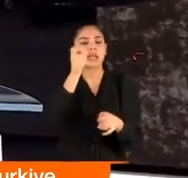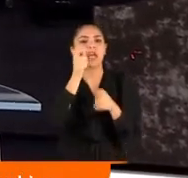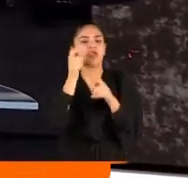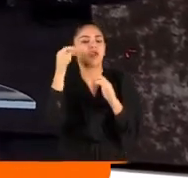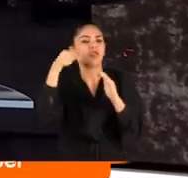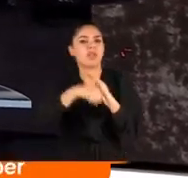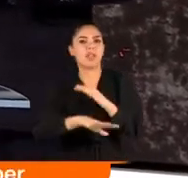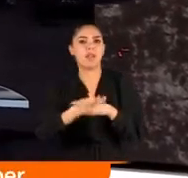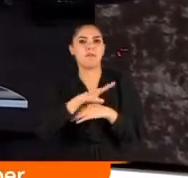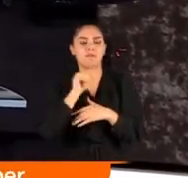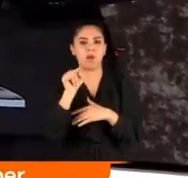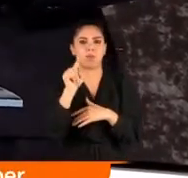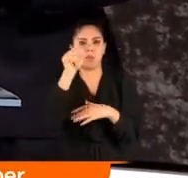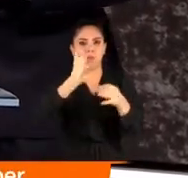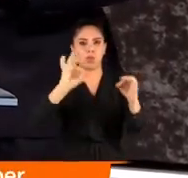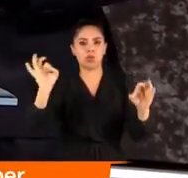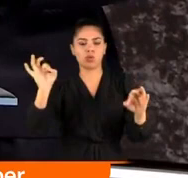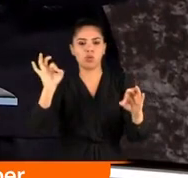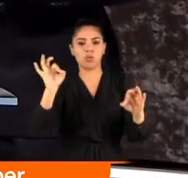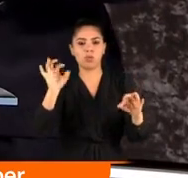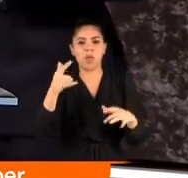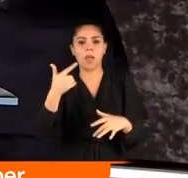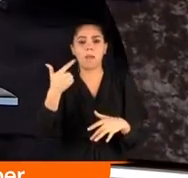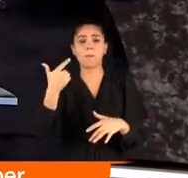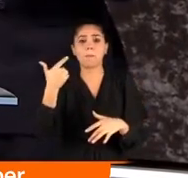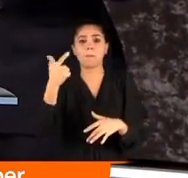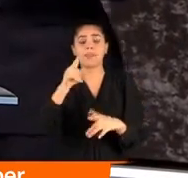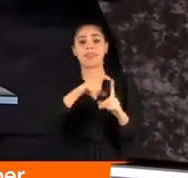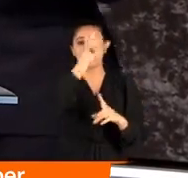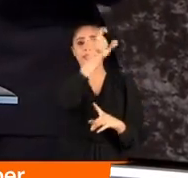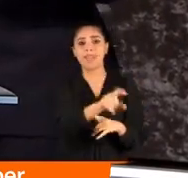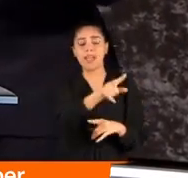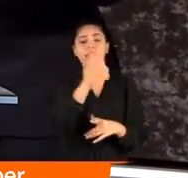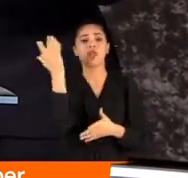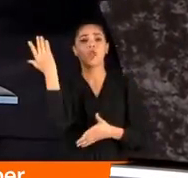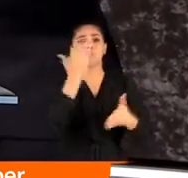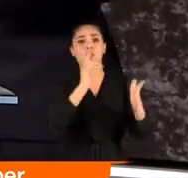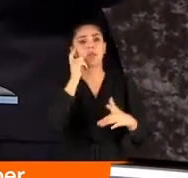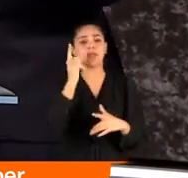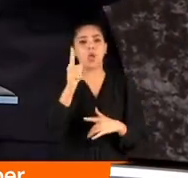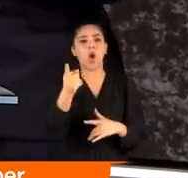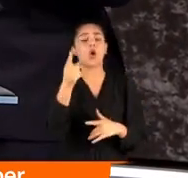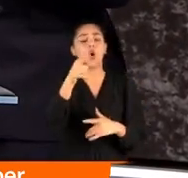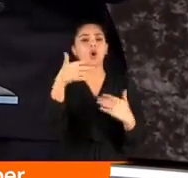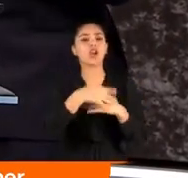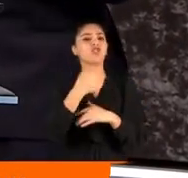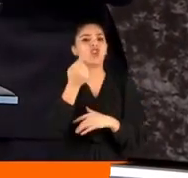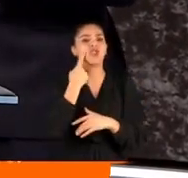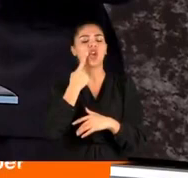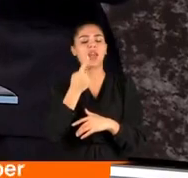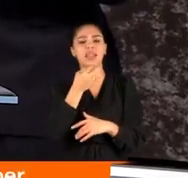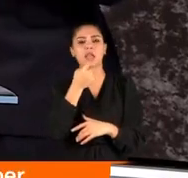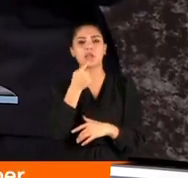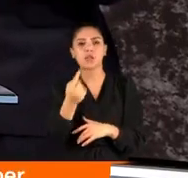çekici detaylar var. Bu cümlede onlardan biri. Deniz Buluksuz'un şiddet gördüğünü iddia ettiği o gecenin tanıklarından biri bunu